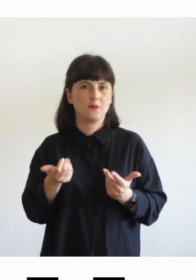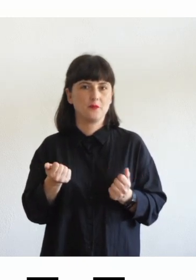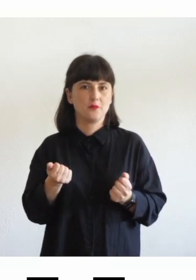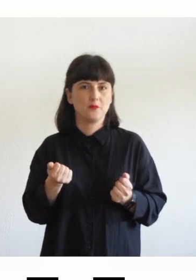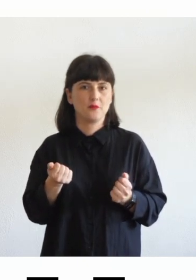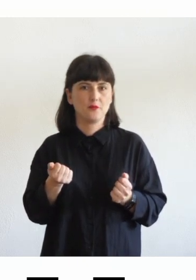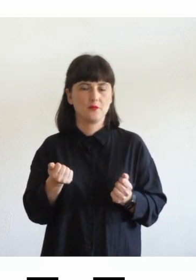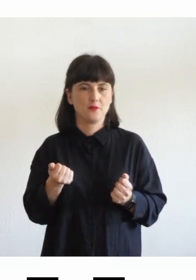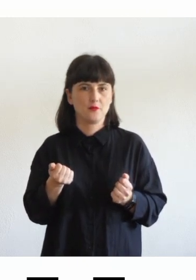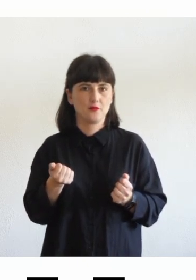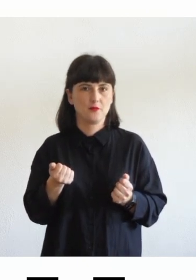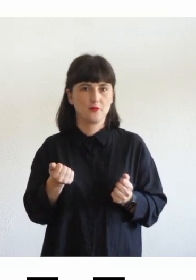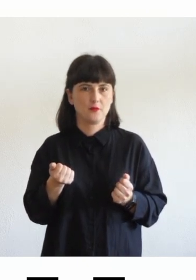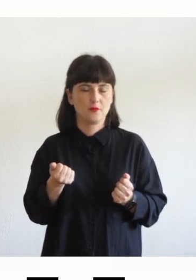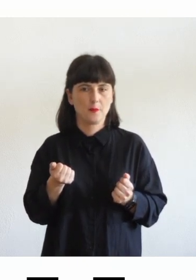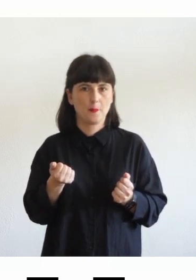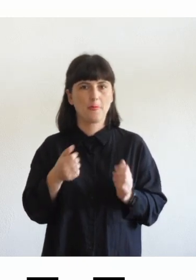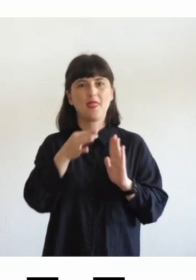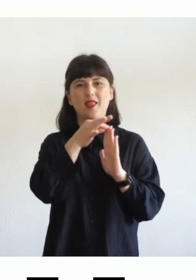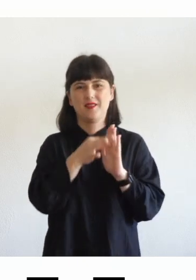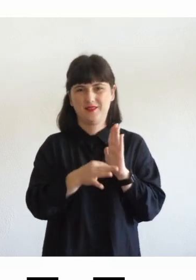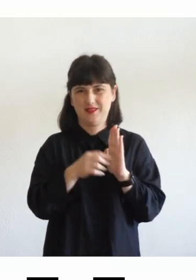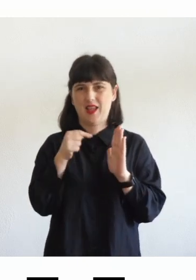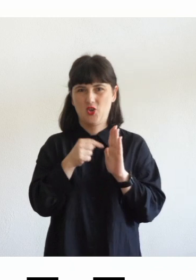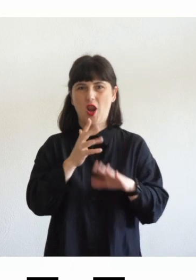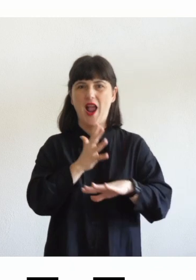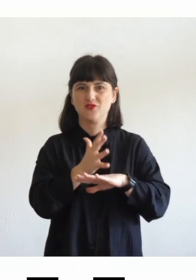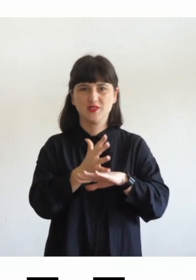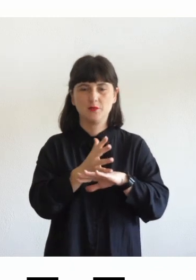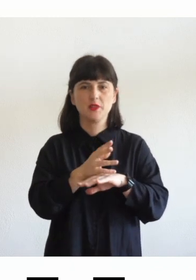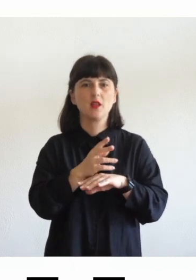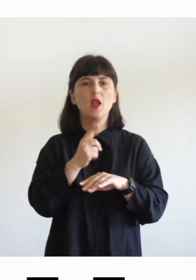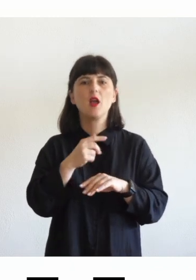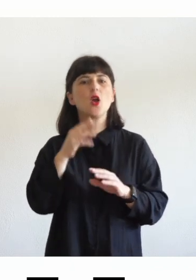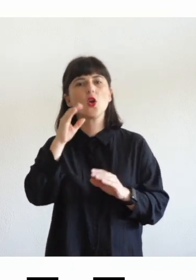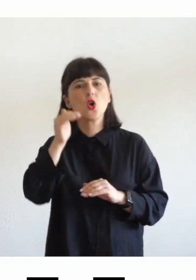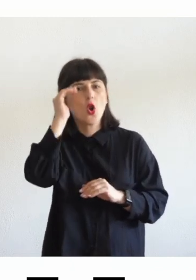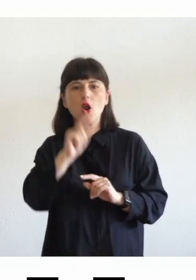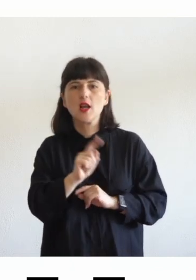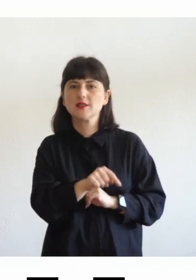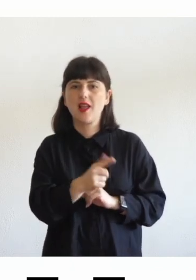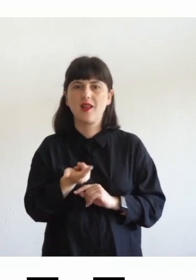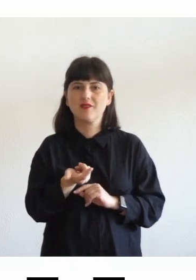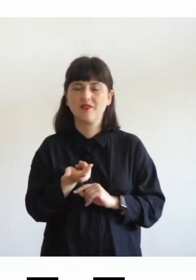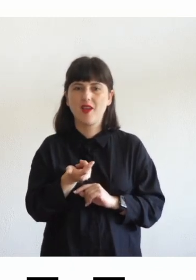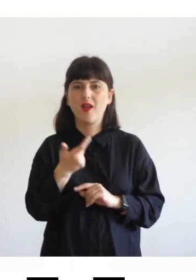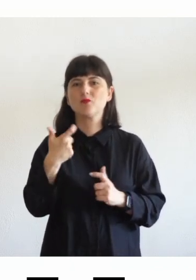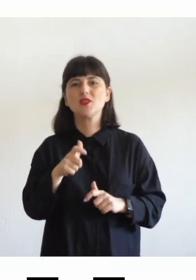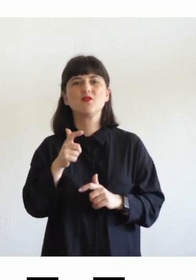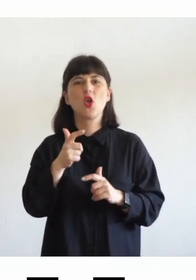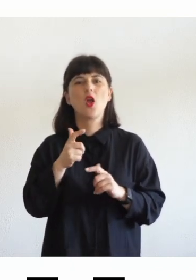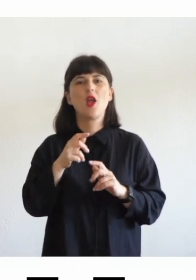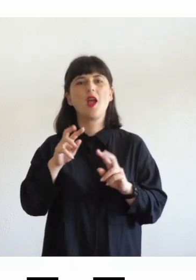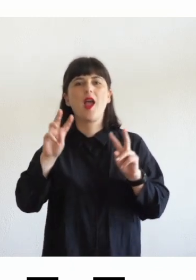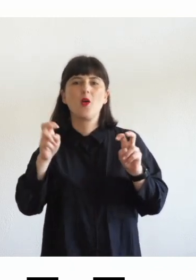dai criteri che riflettono sull'accessibilità perché perché diciamo che è un tema un po' allatere